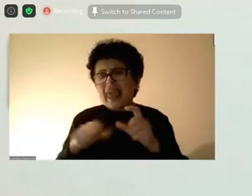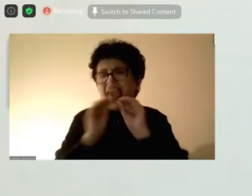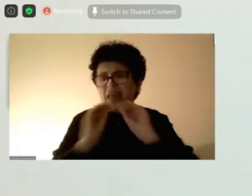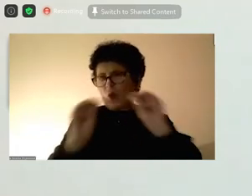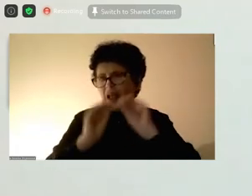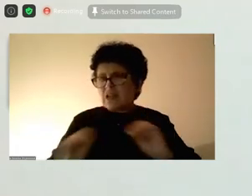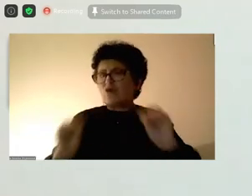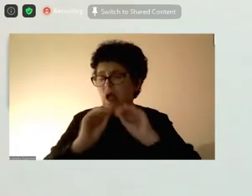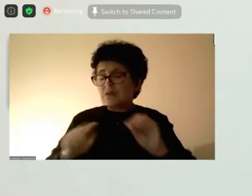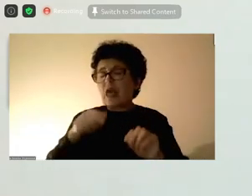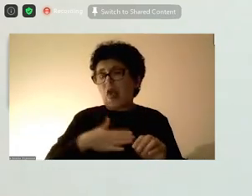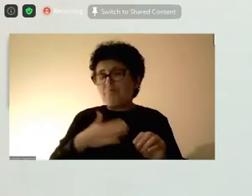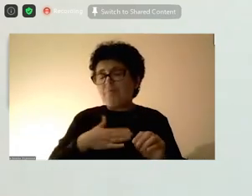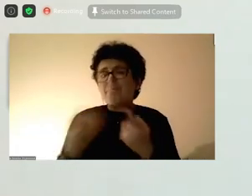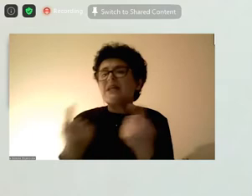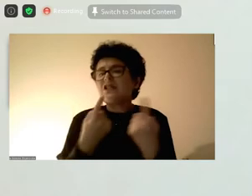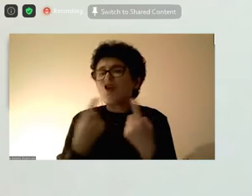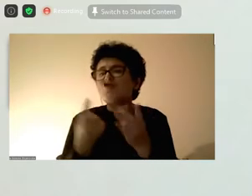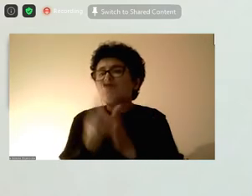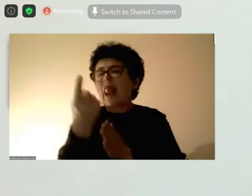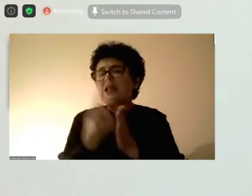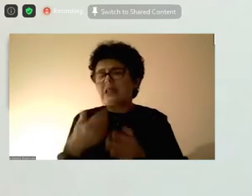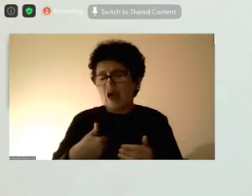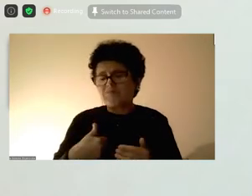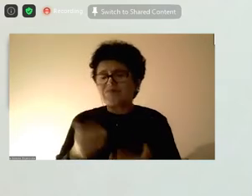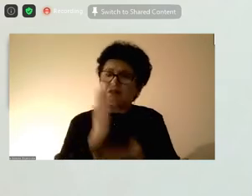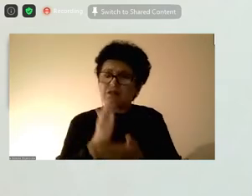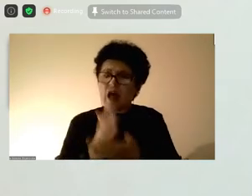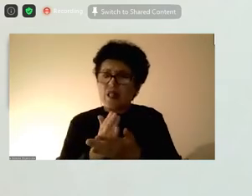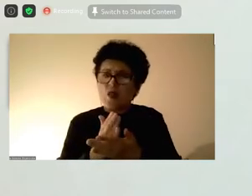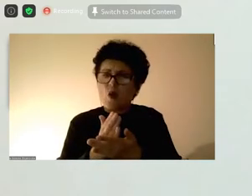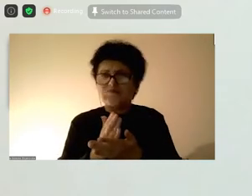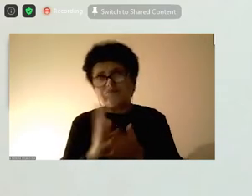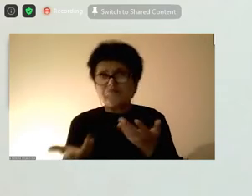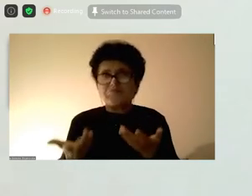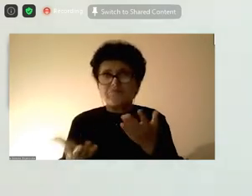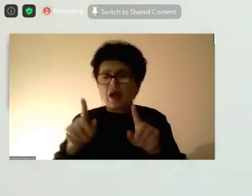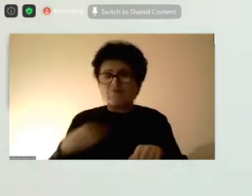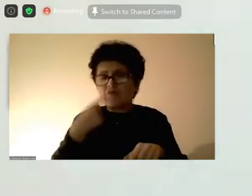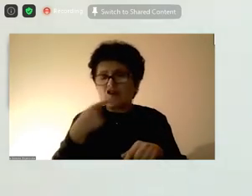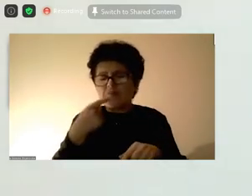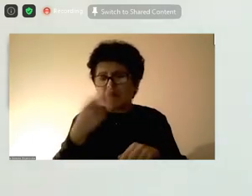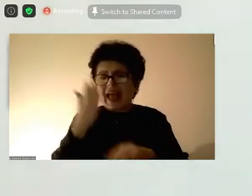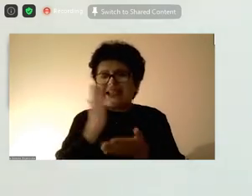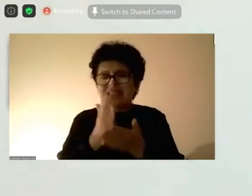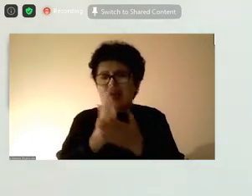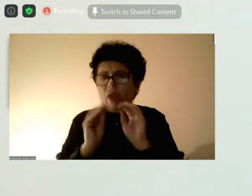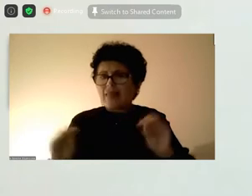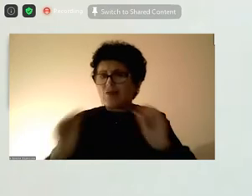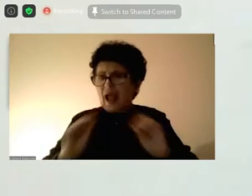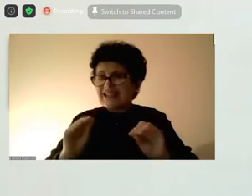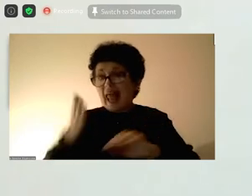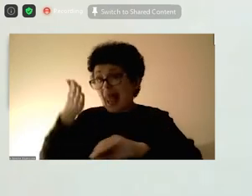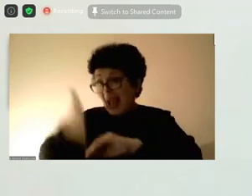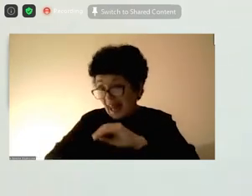имаме таа прилика, најчесто, тоа се случува, па можам да кажам, после скоро секоја едукација, да